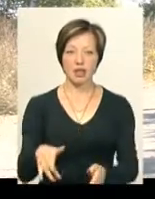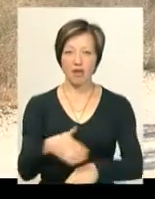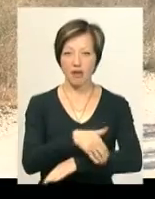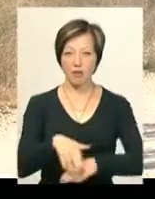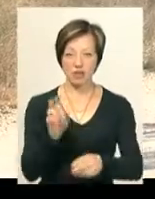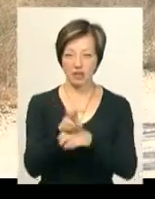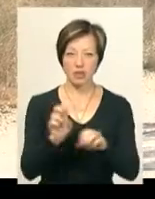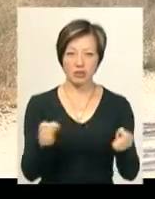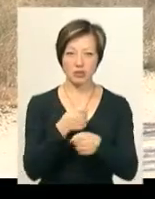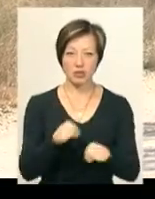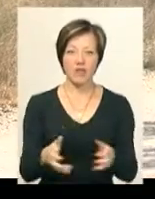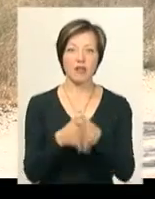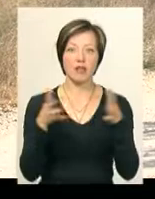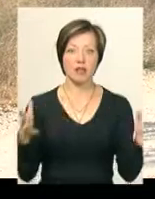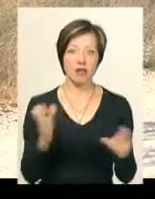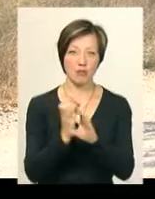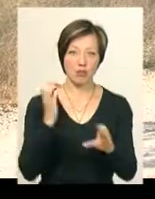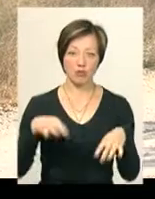не вгодені. Велика баритна машина.